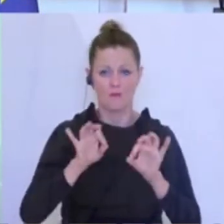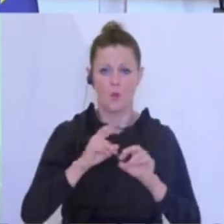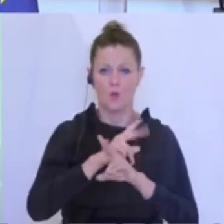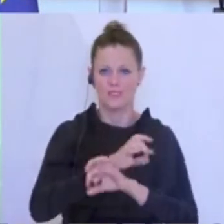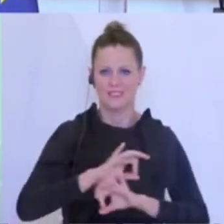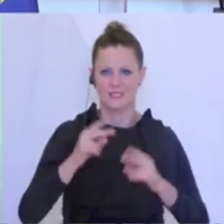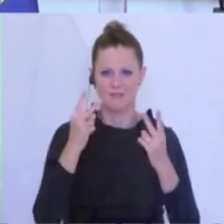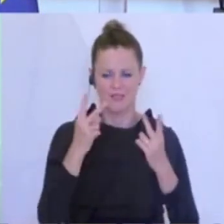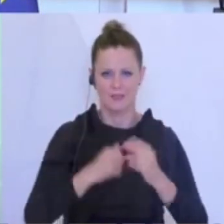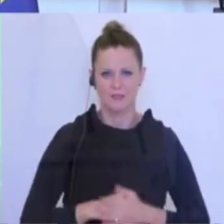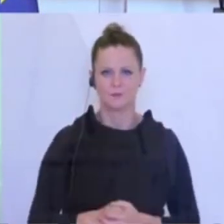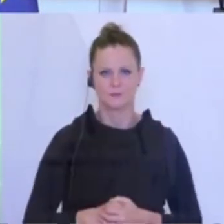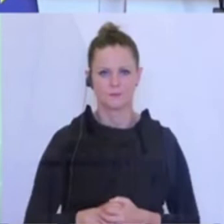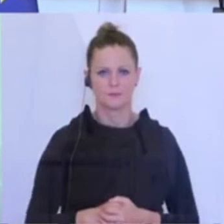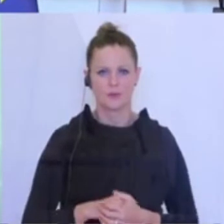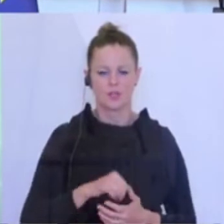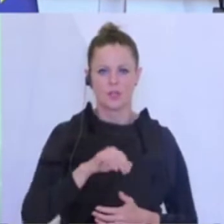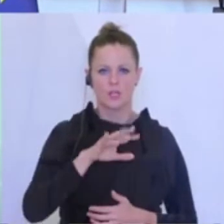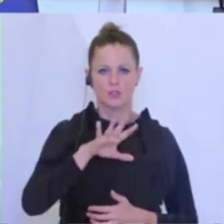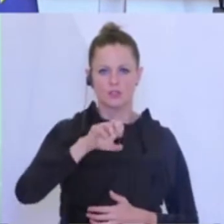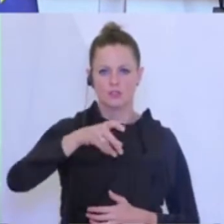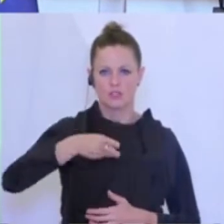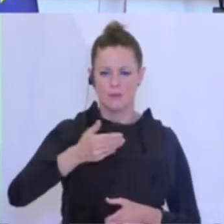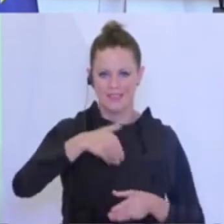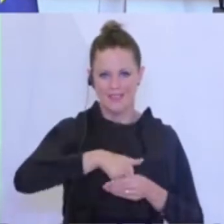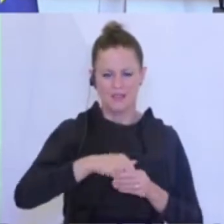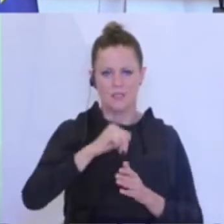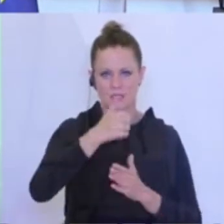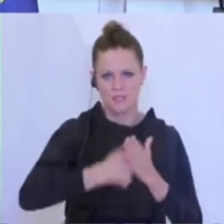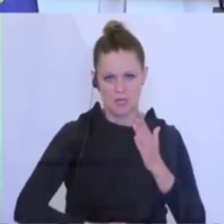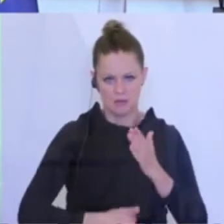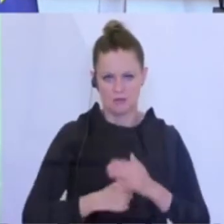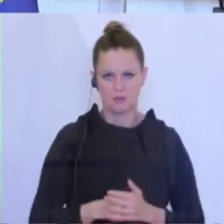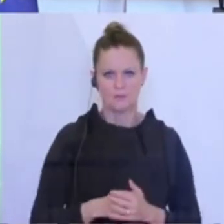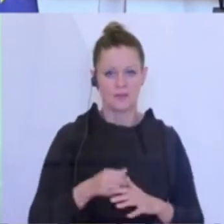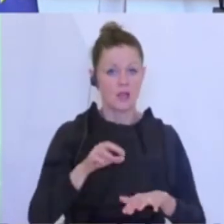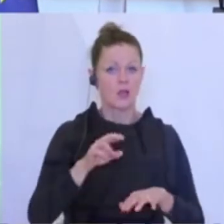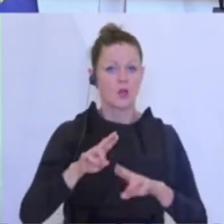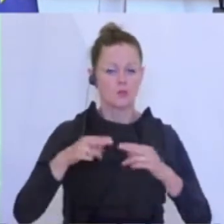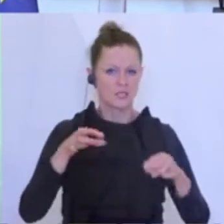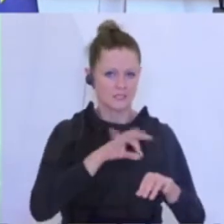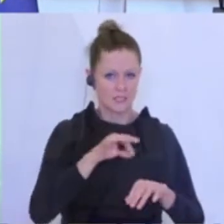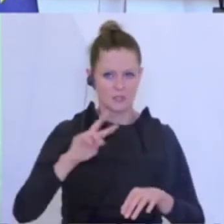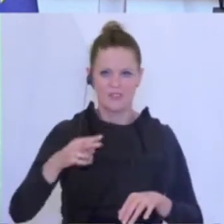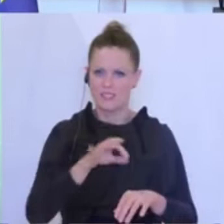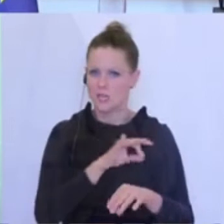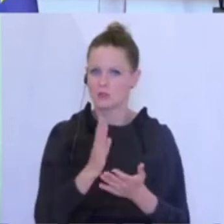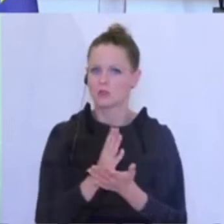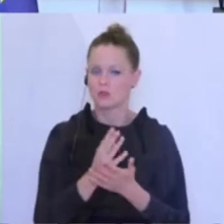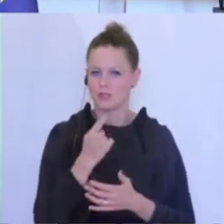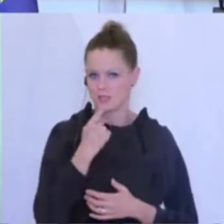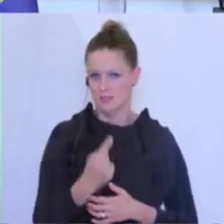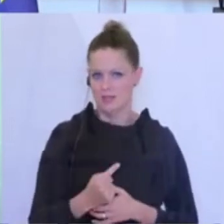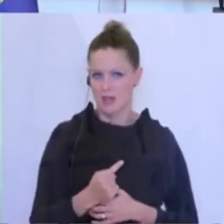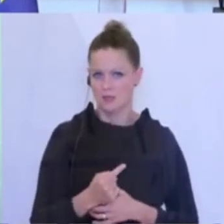Der CHEP, das Schulentwicklungsprogramm legt Standards fest. Kanzler und Vizekanzler haben darauf hingewiesen. Wir wollen im Rahmen der